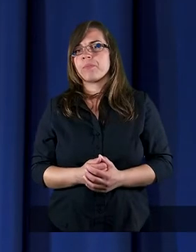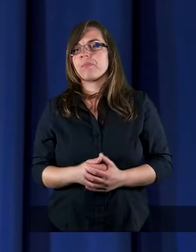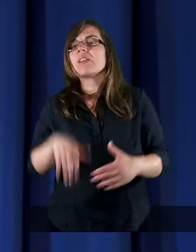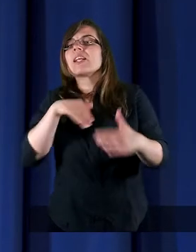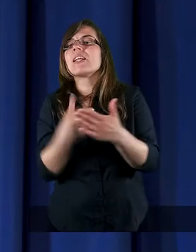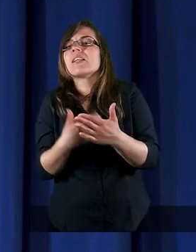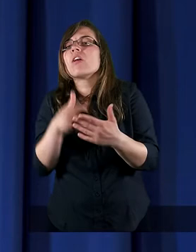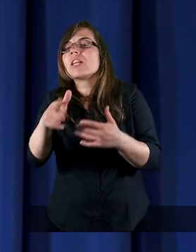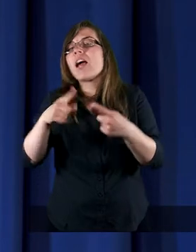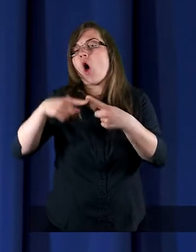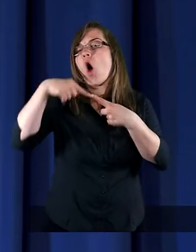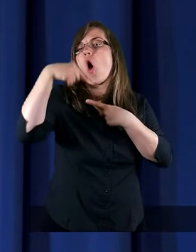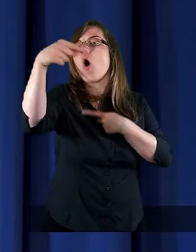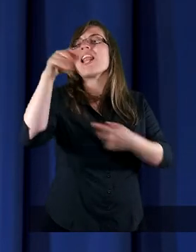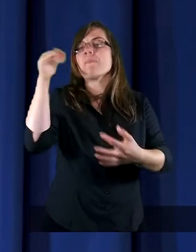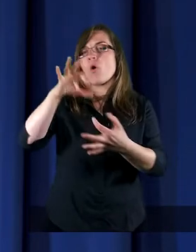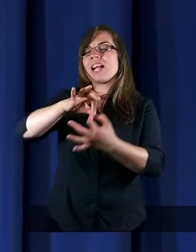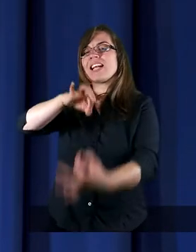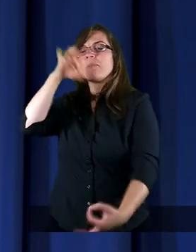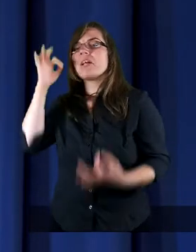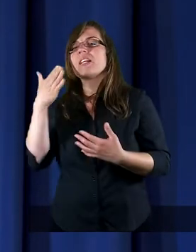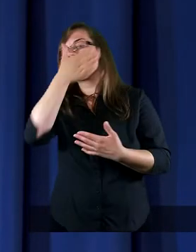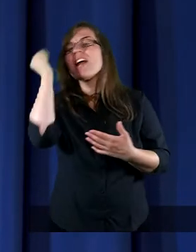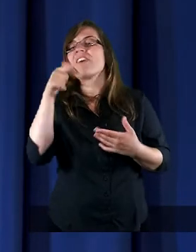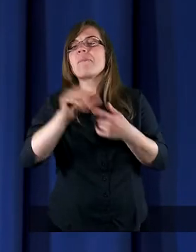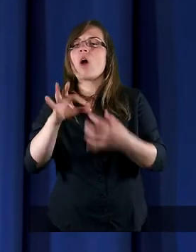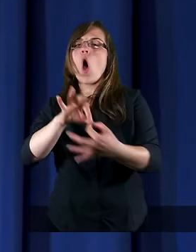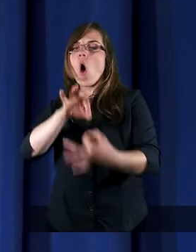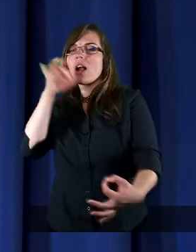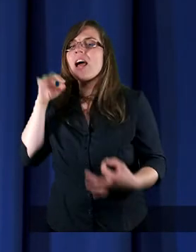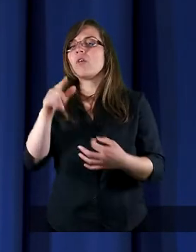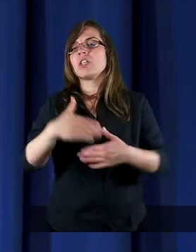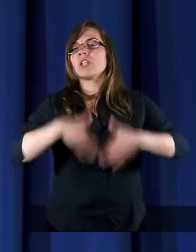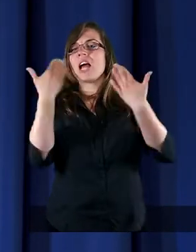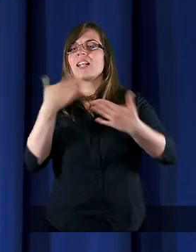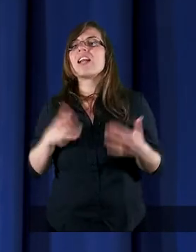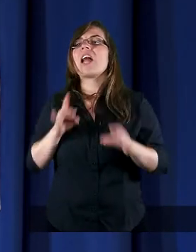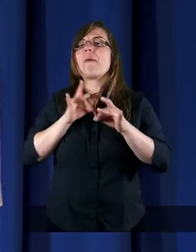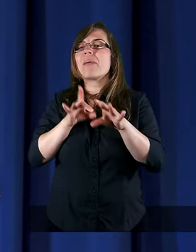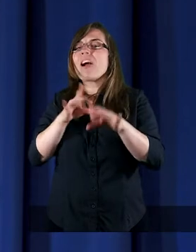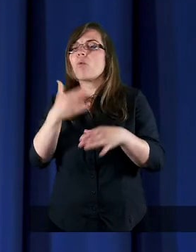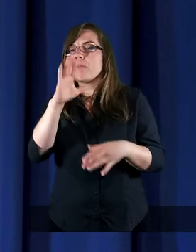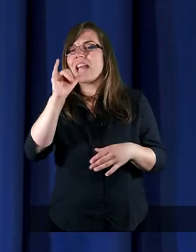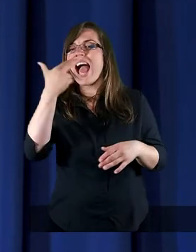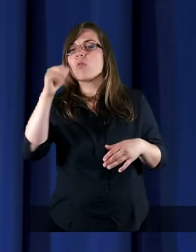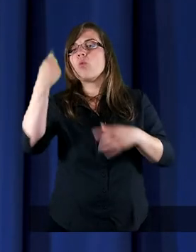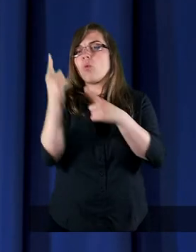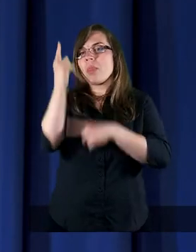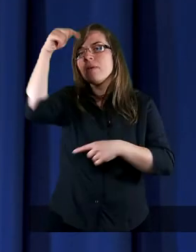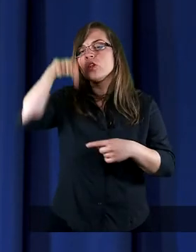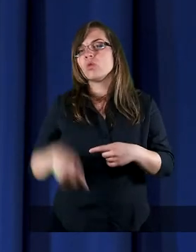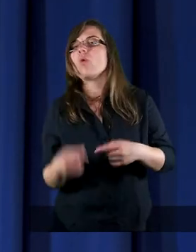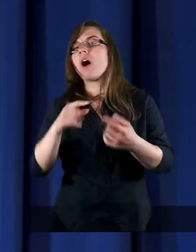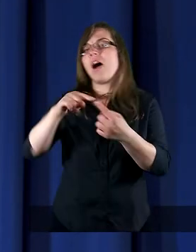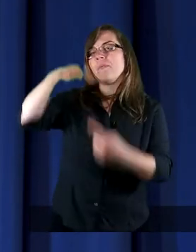Bo te odległości można zmierzyć. Ja nie wiem, jaka jest odległość z jednego bieguna zimna, idąc do drugiego